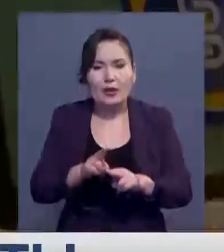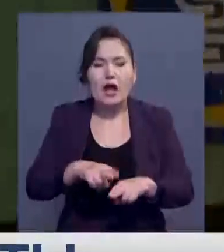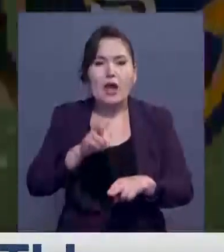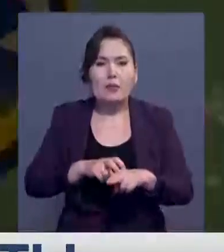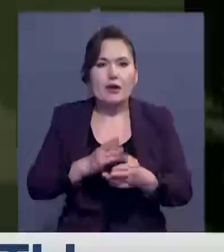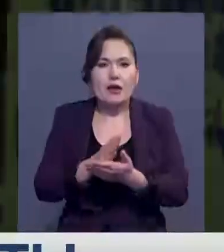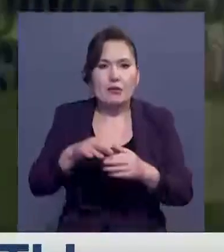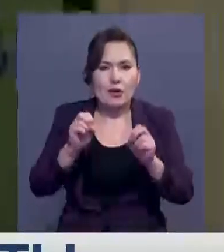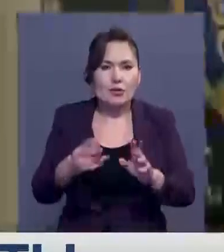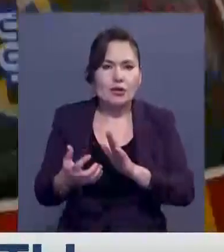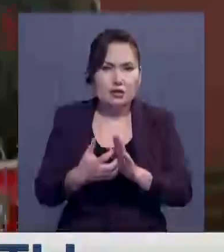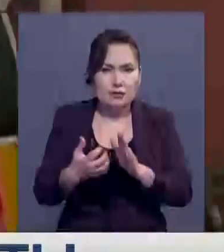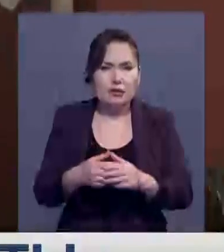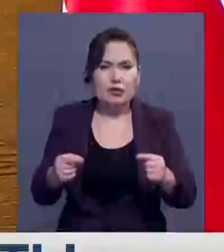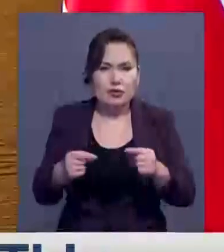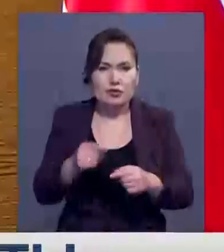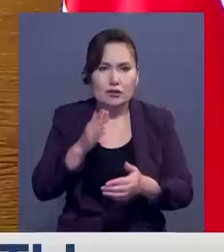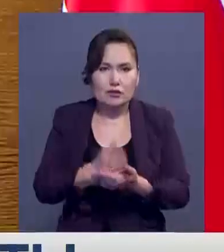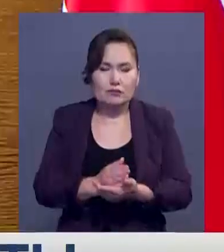болса 75 жатқан көрін әтті.